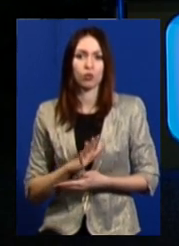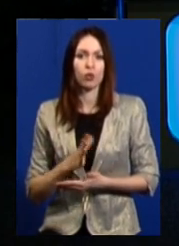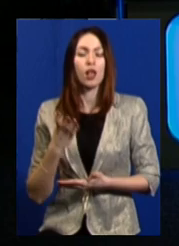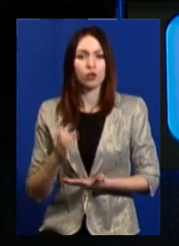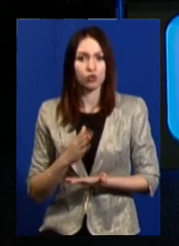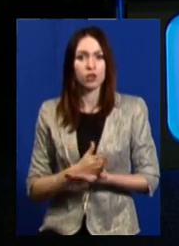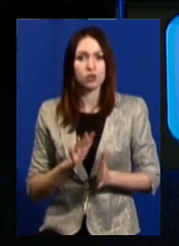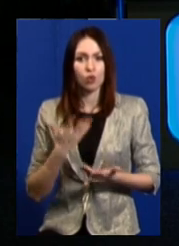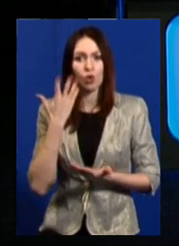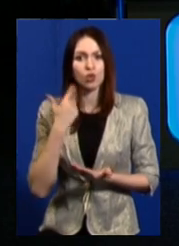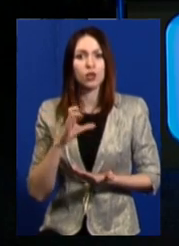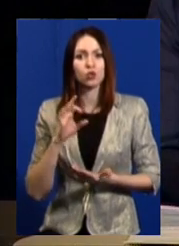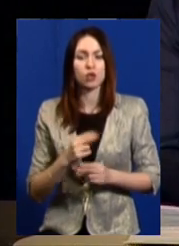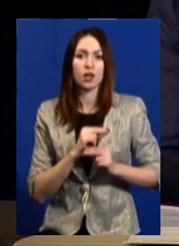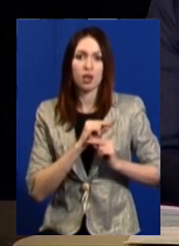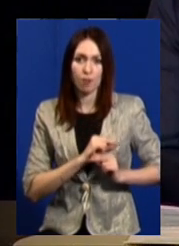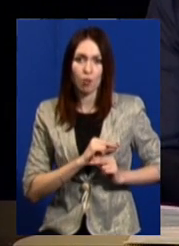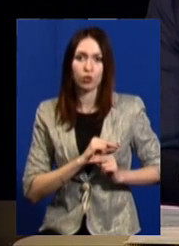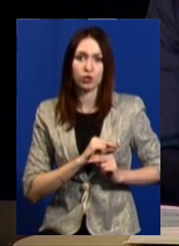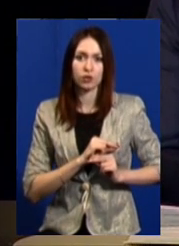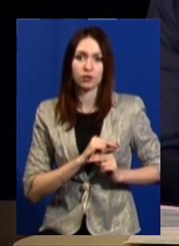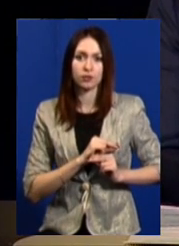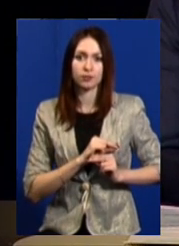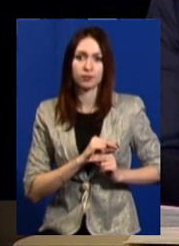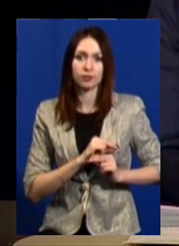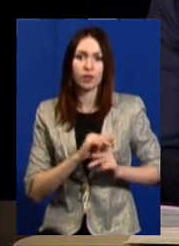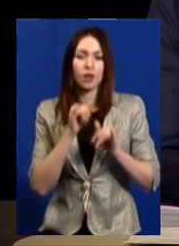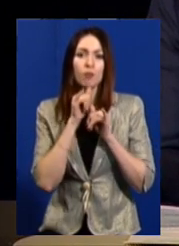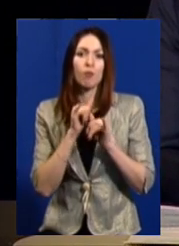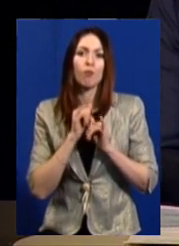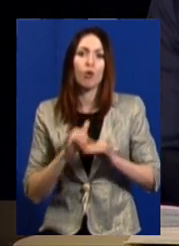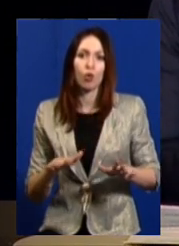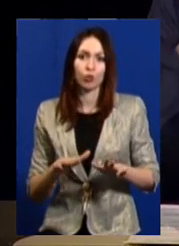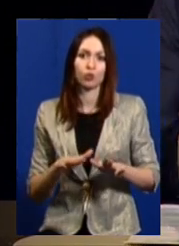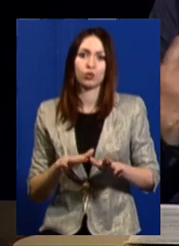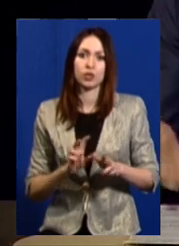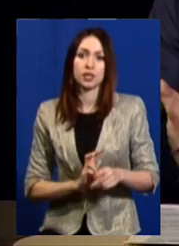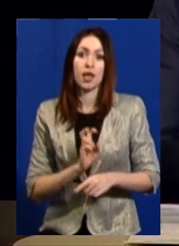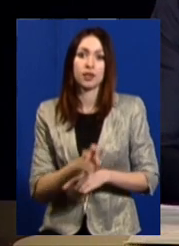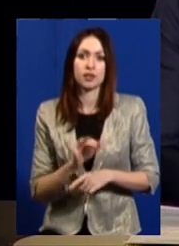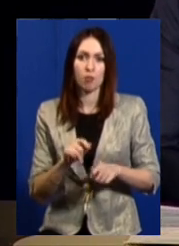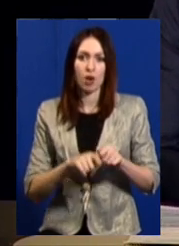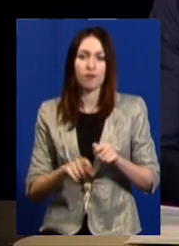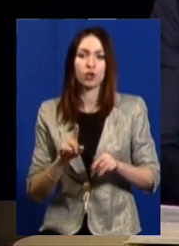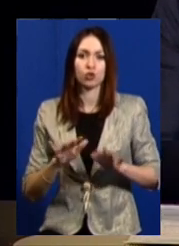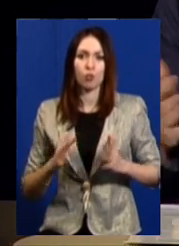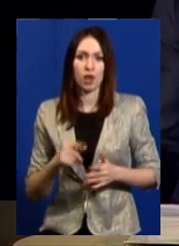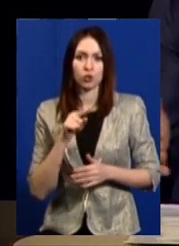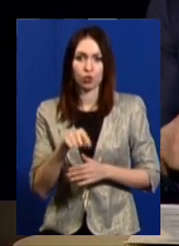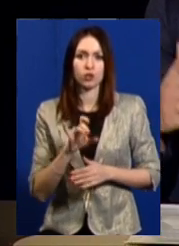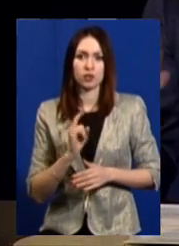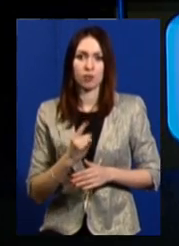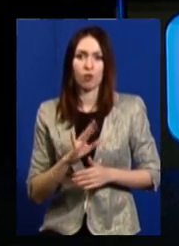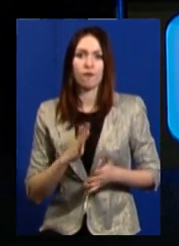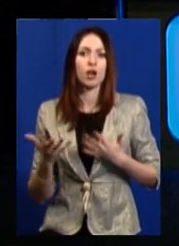ситуації, коли соціальні працівники не можуть зайти і перевірити, що відбувається з дітьми в